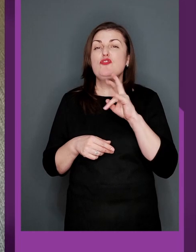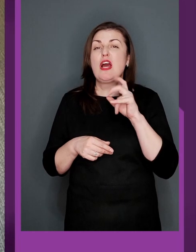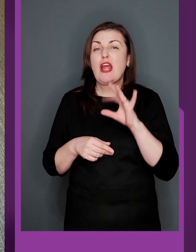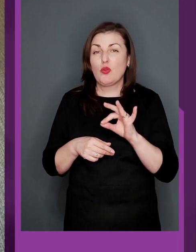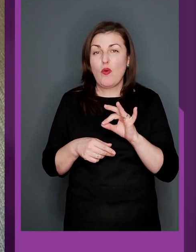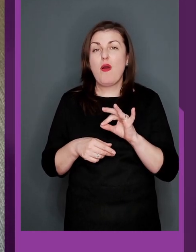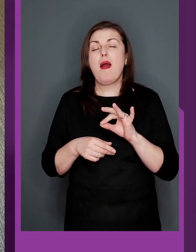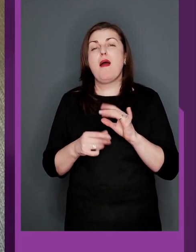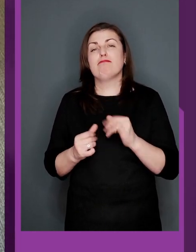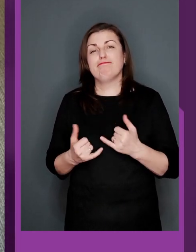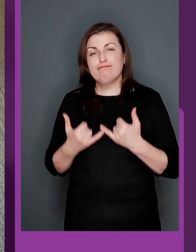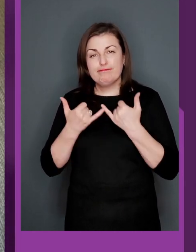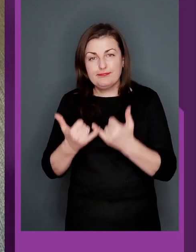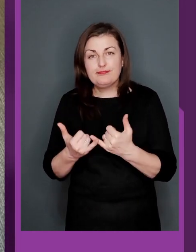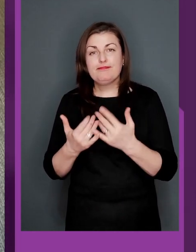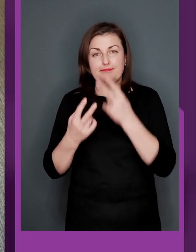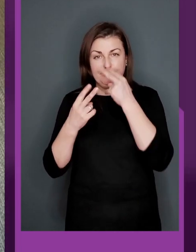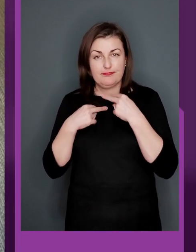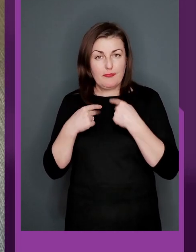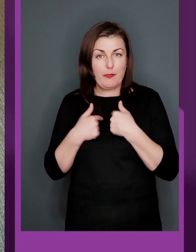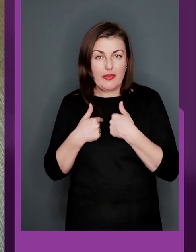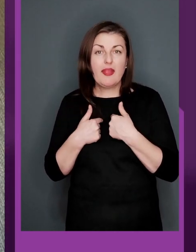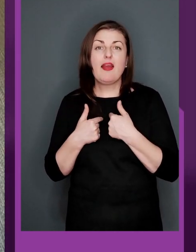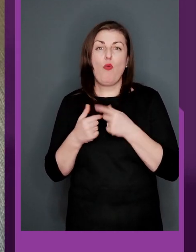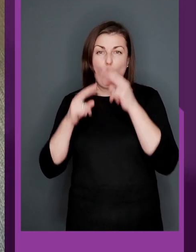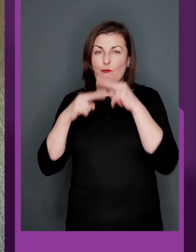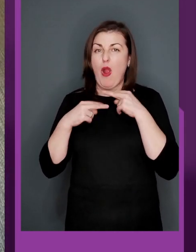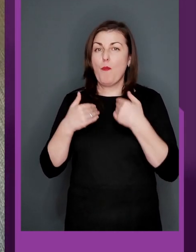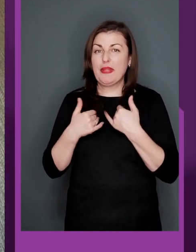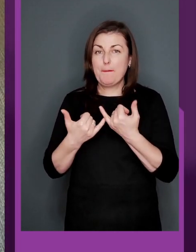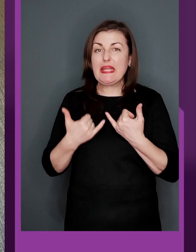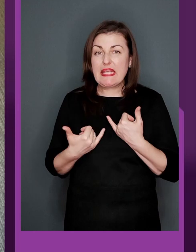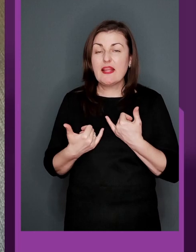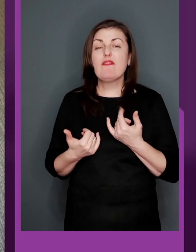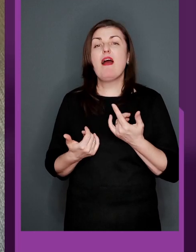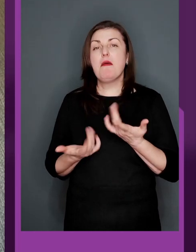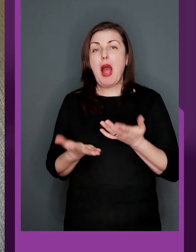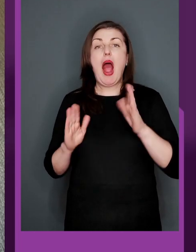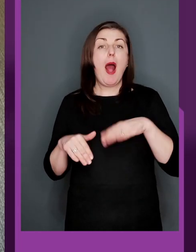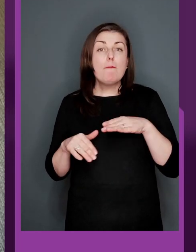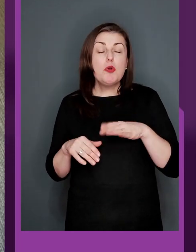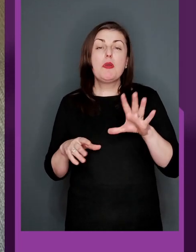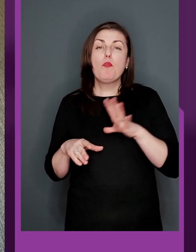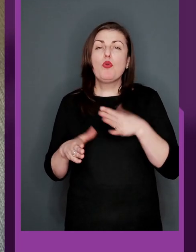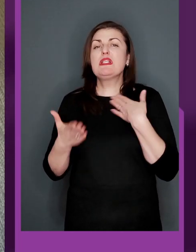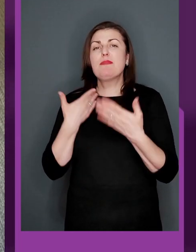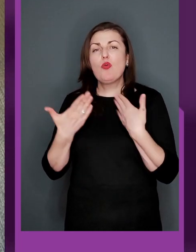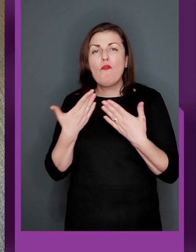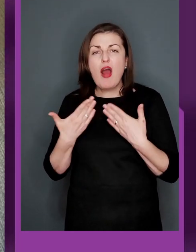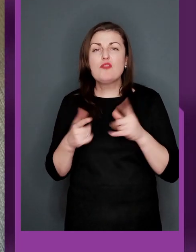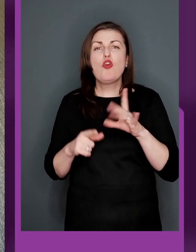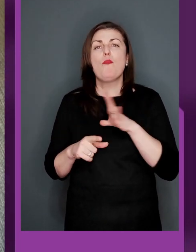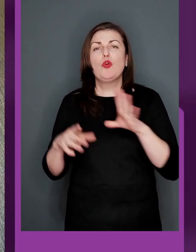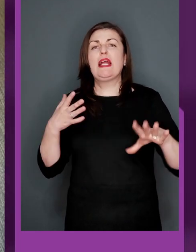Валентинович-Євчаренко, як сказати, переділив і на мене, як сказати, увагу. І, да, де потім